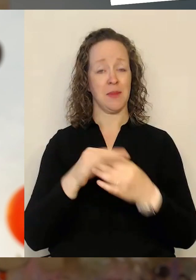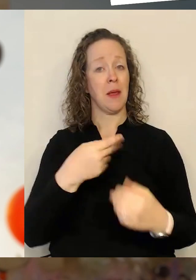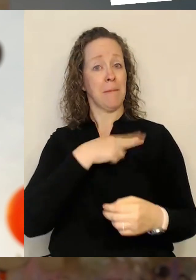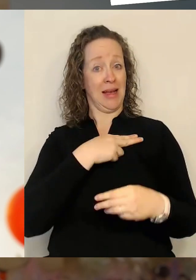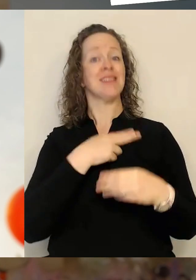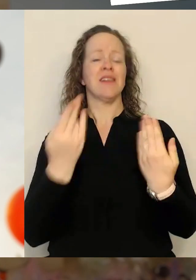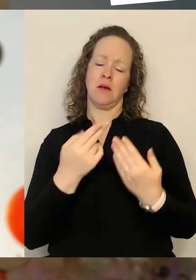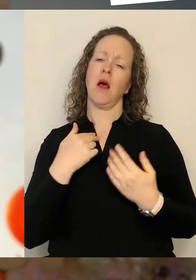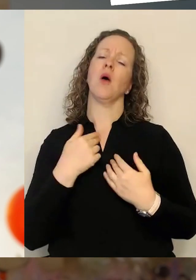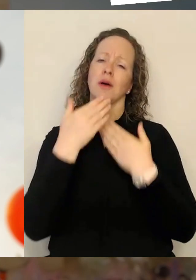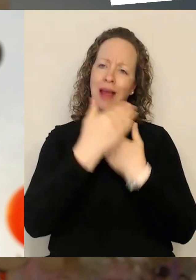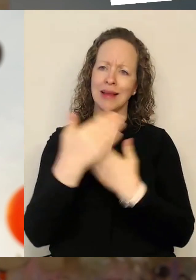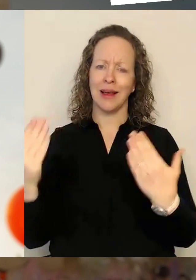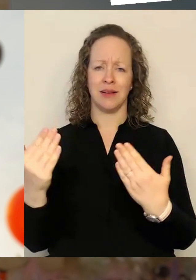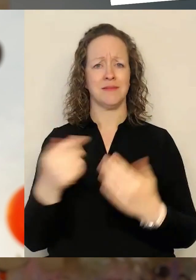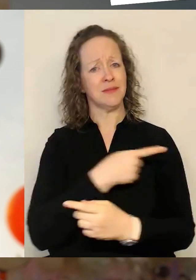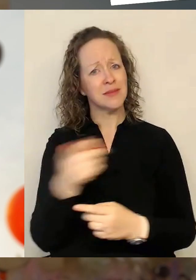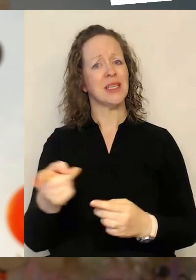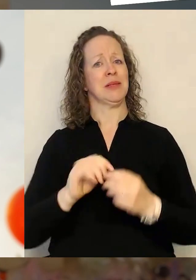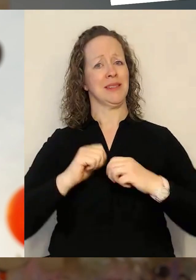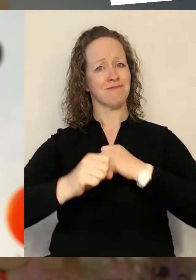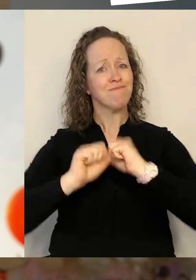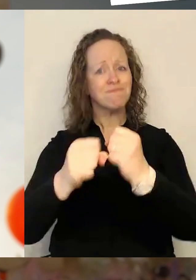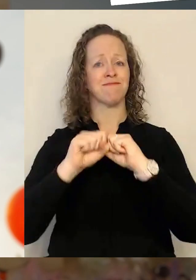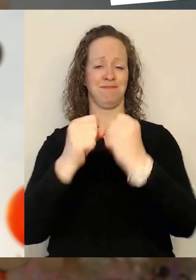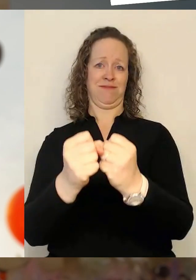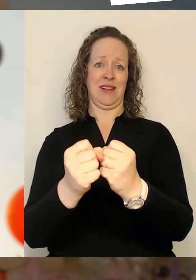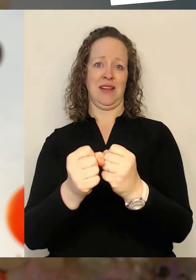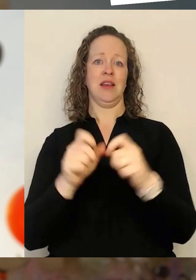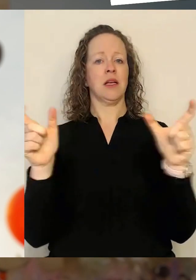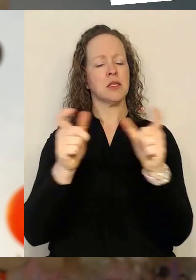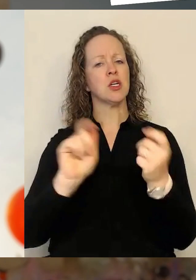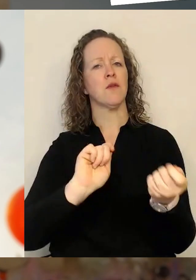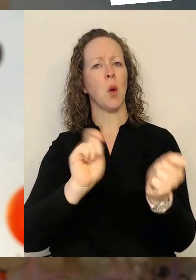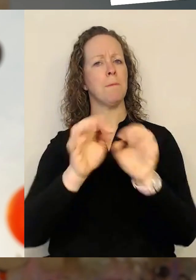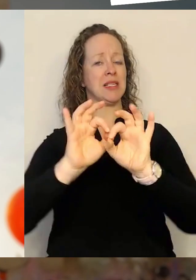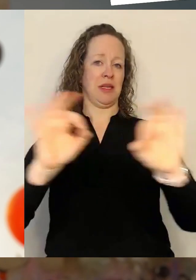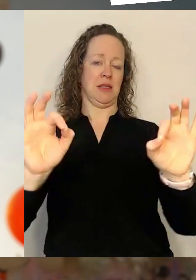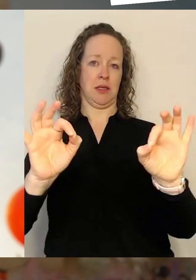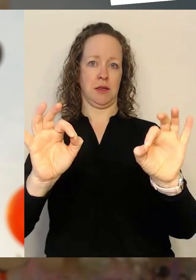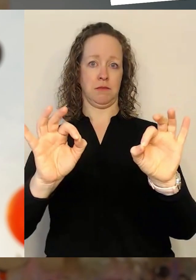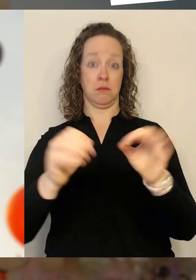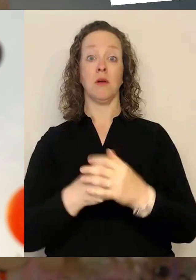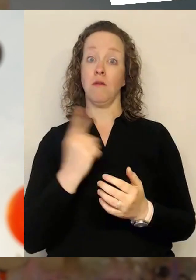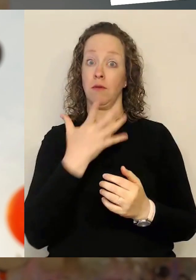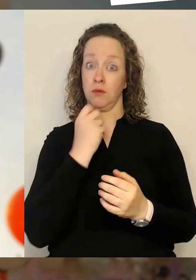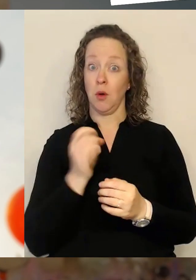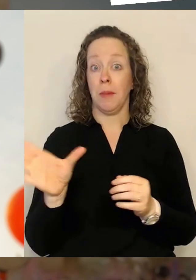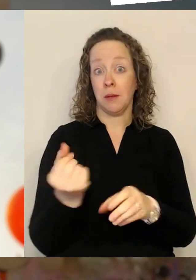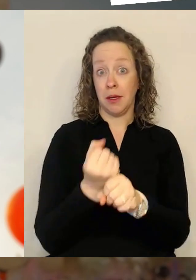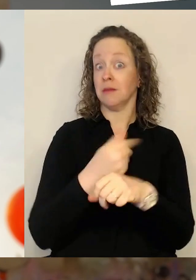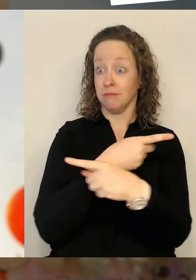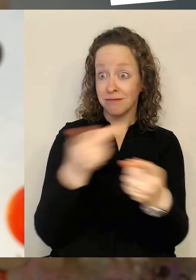machen Gesellschaft besser. Und dazu sind wir alle eingeladen, denn Digitalisierung lebt vom Miteinander und vom Mitmachen.